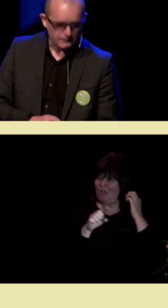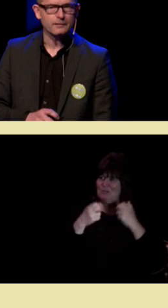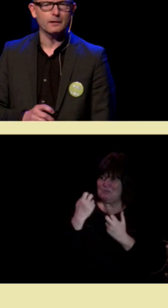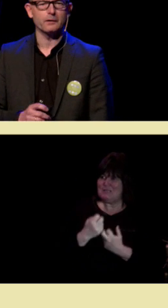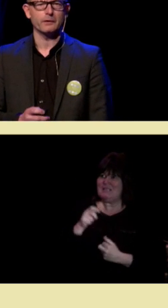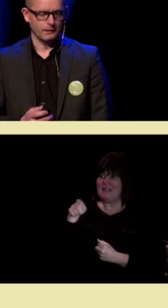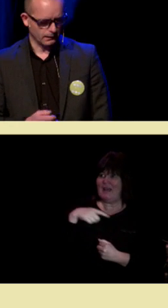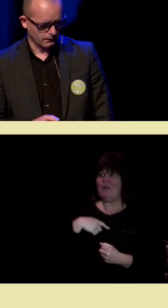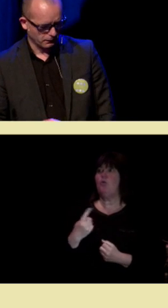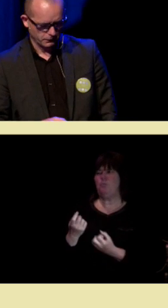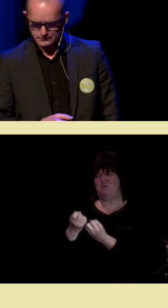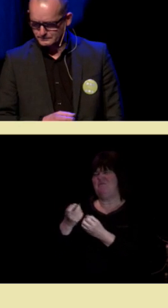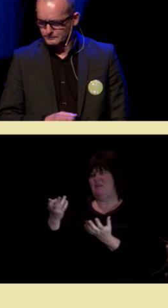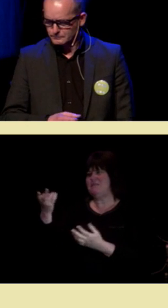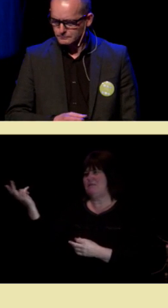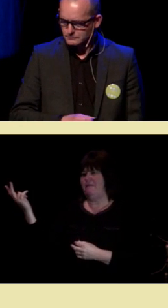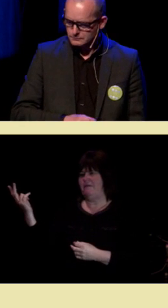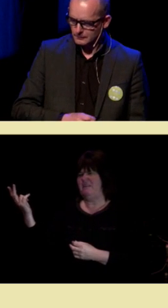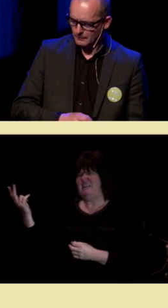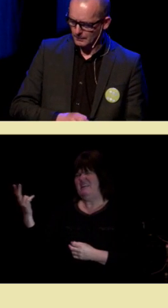fleste andre. Ikke alle.